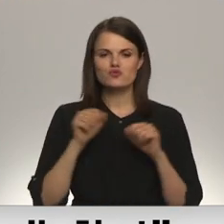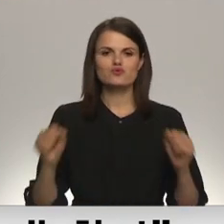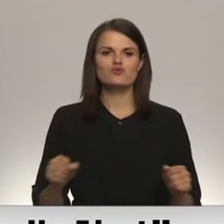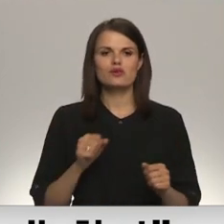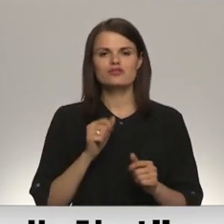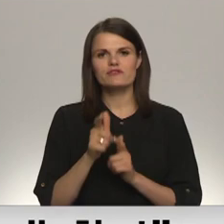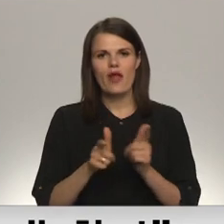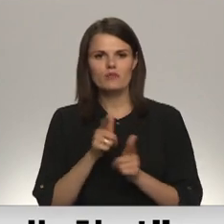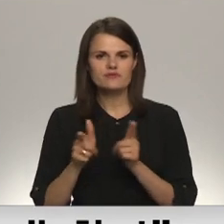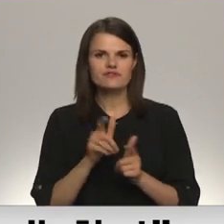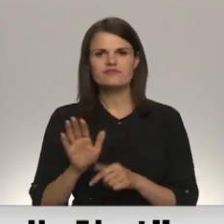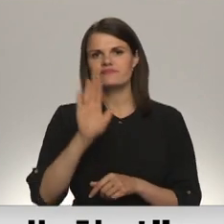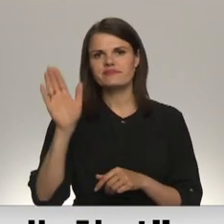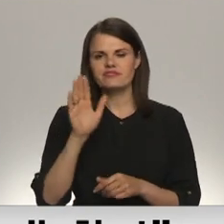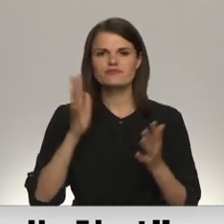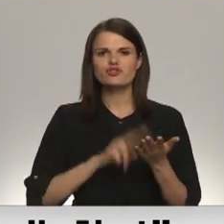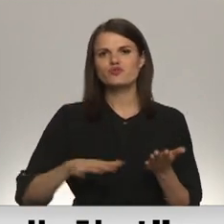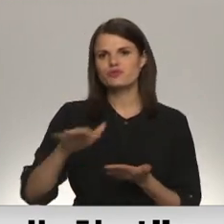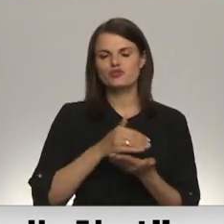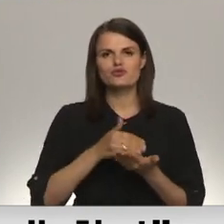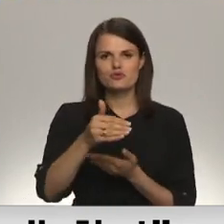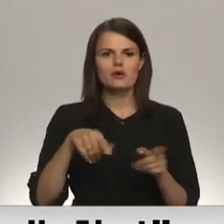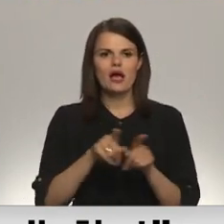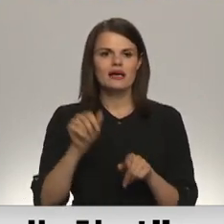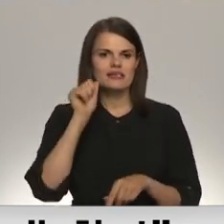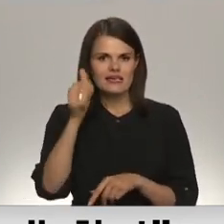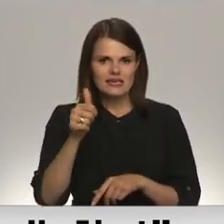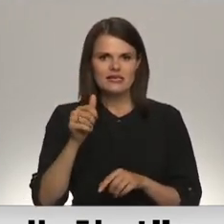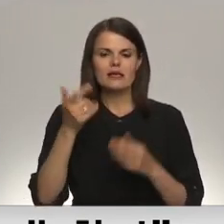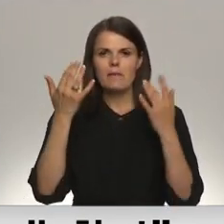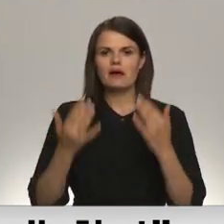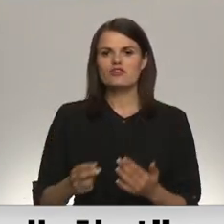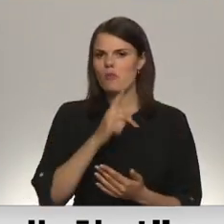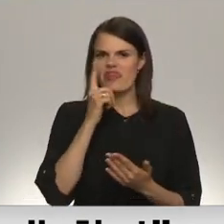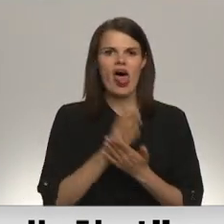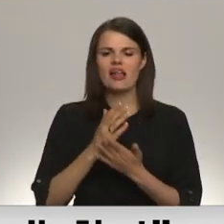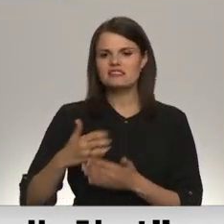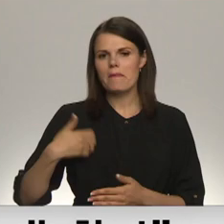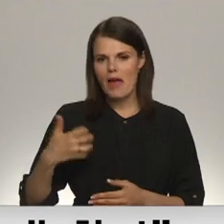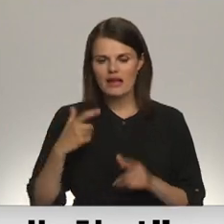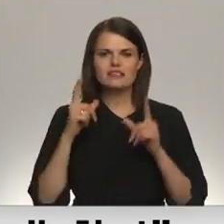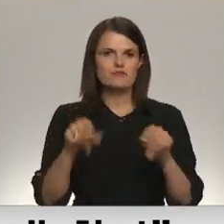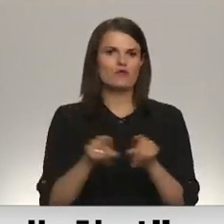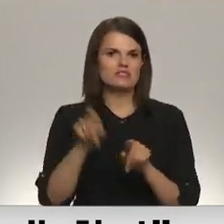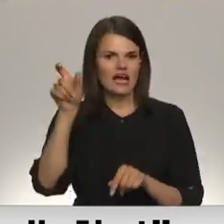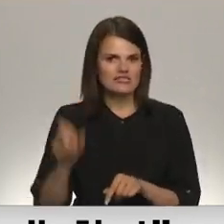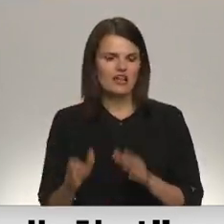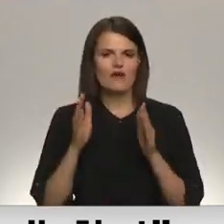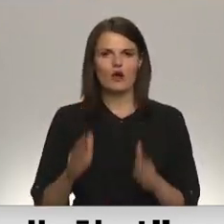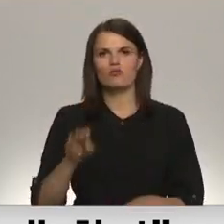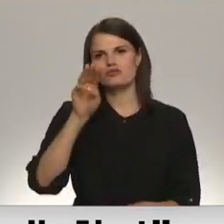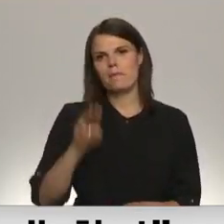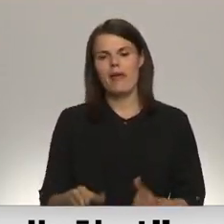skreiritēņu un velobraukšanas dienas mežuparkā turpināsies arī rīt. Kampaņa neesi mērkaķis, brauc kā cilvēks, notiks mēnesi.